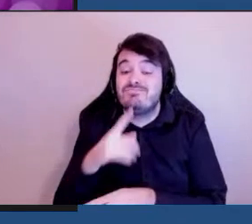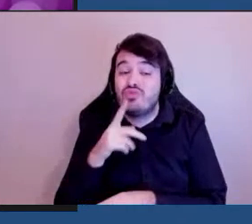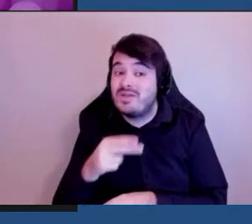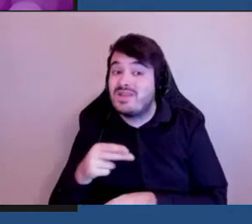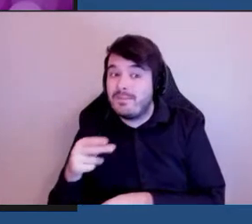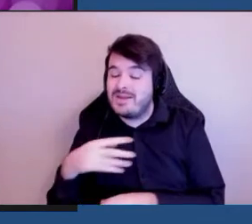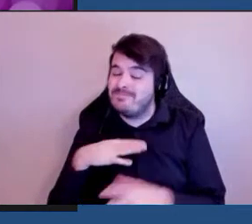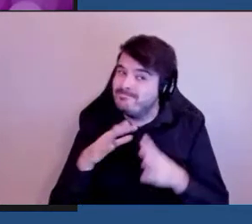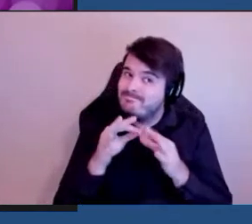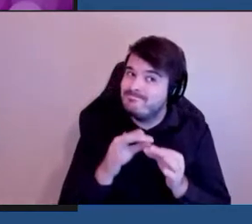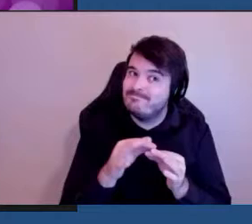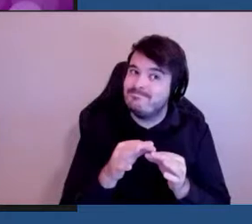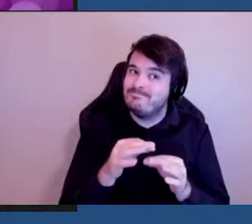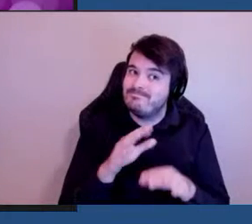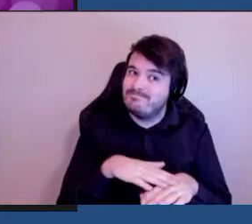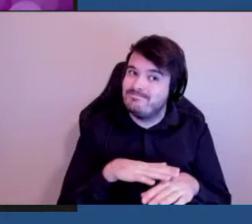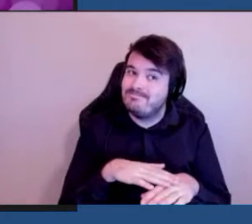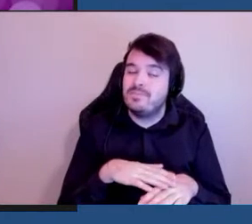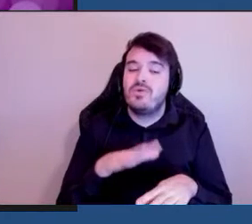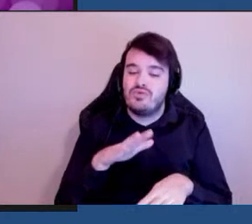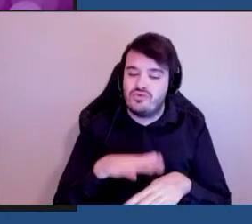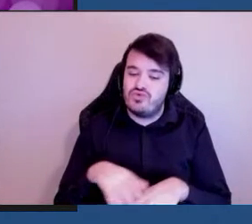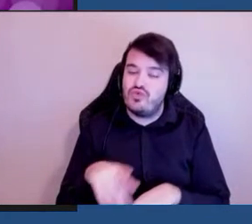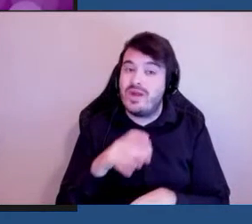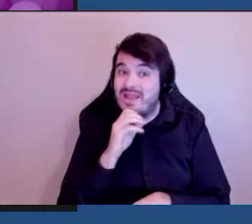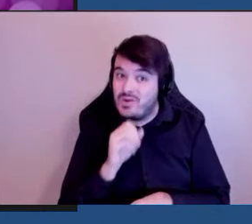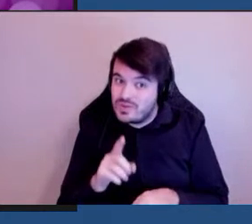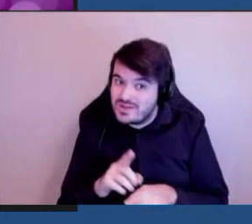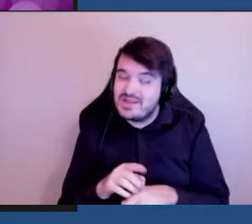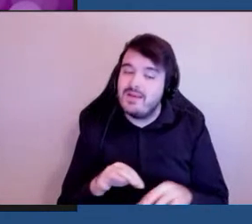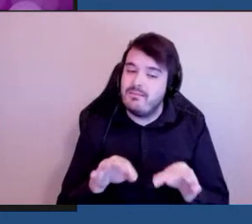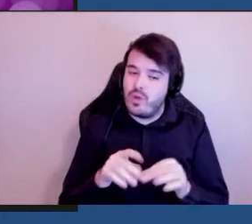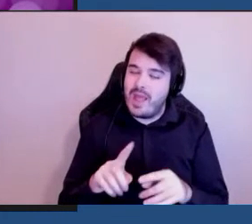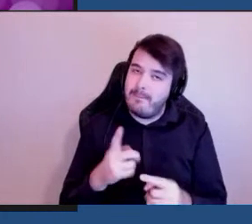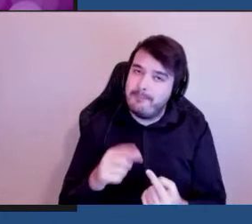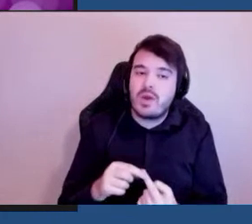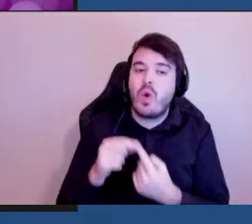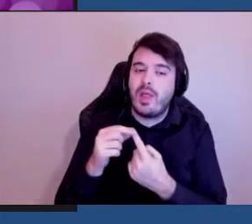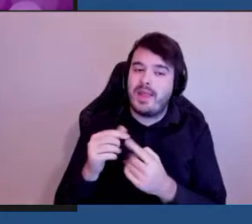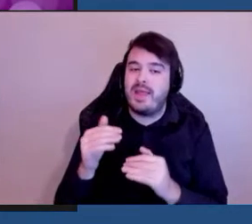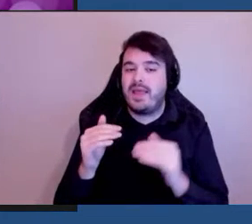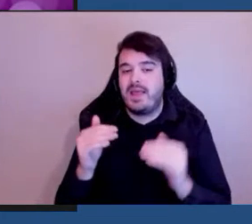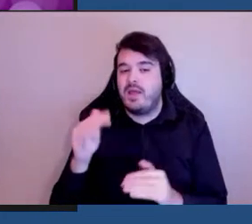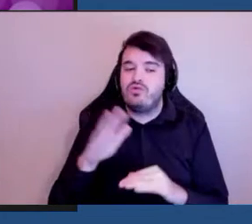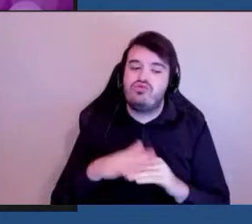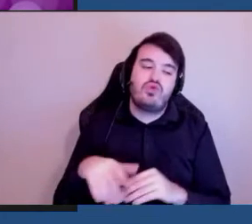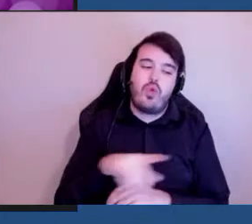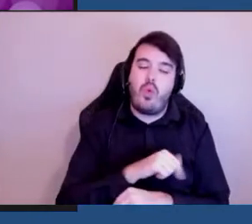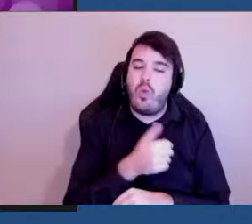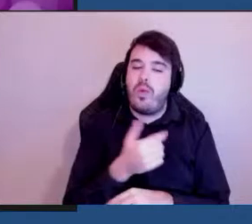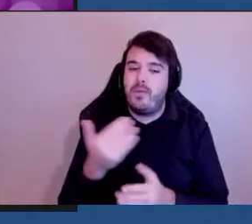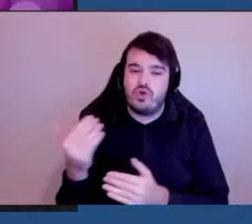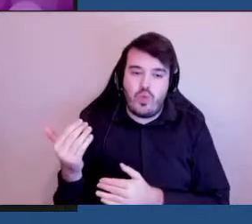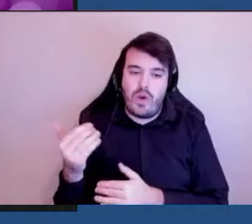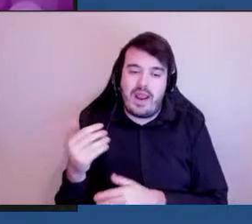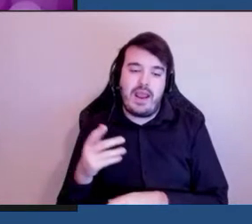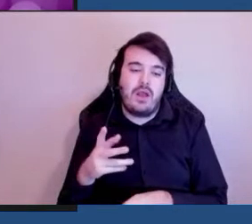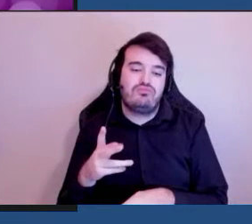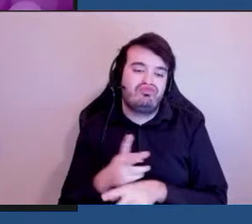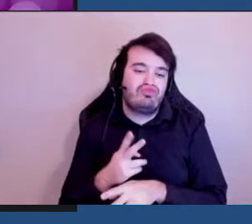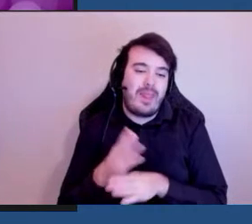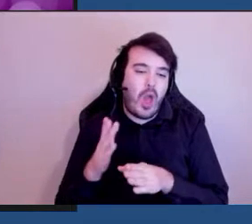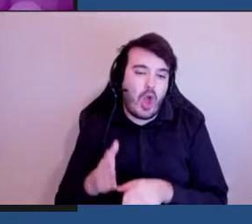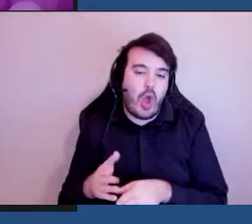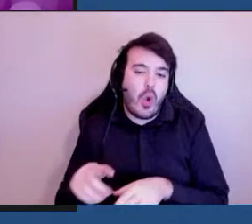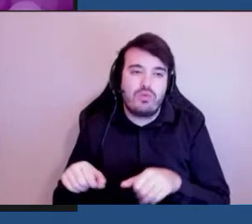des aînés doivent prendre présence sur le besoin des autres utilisateurs.